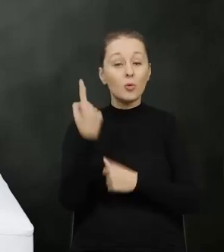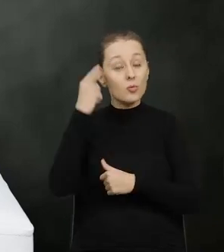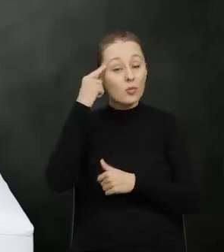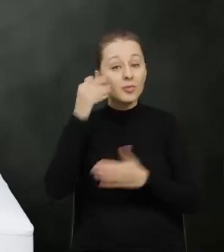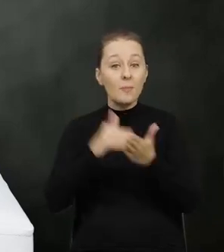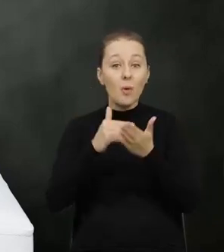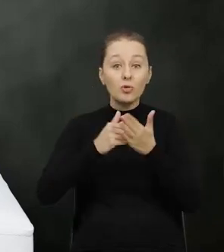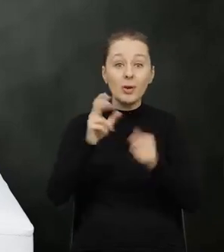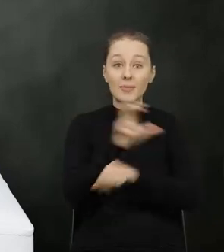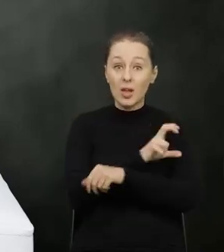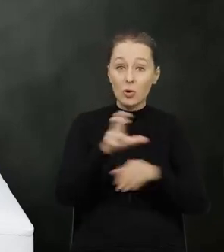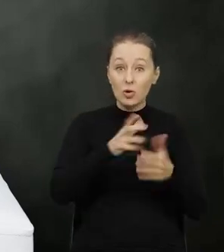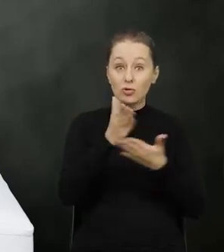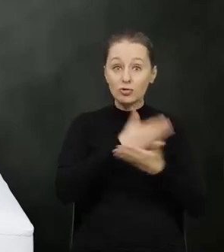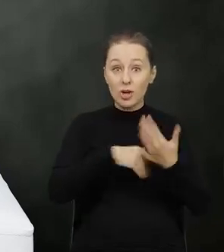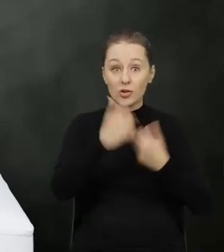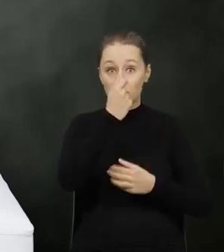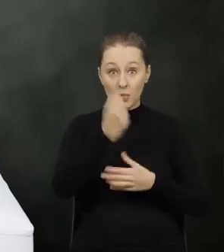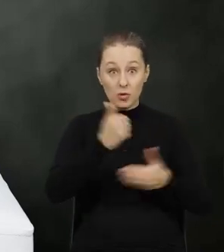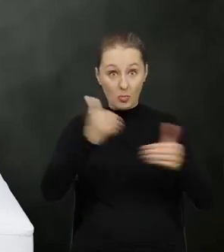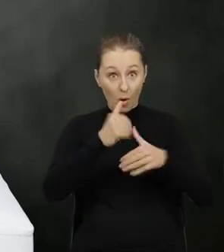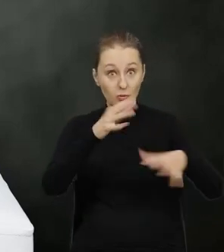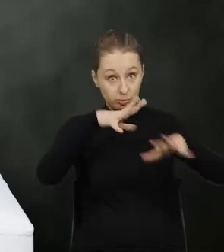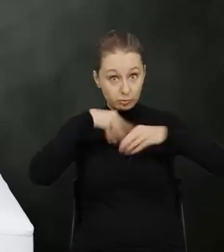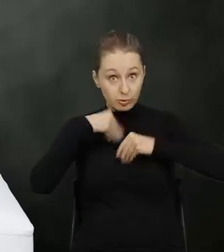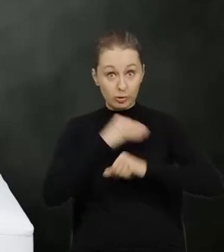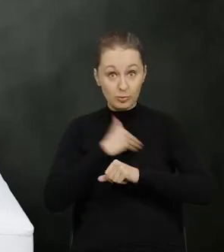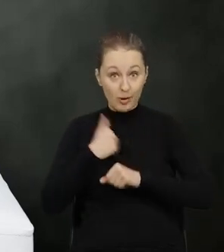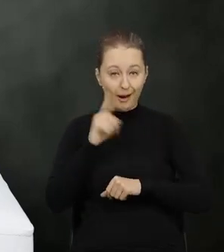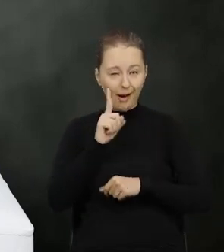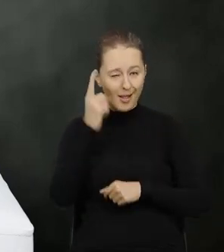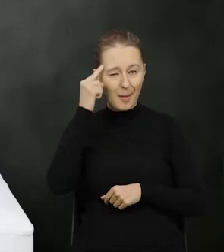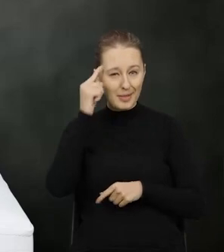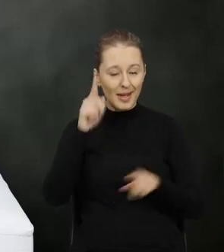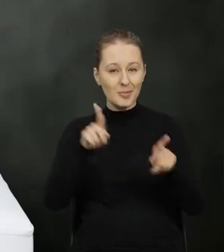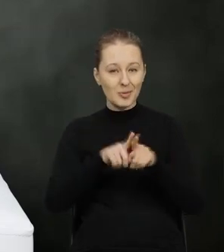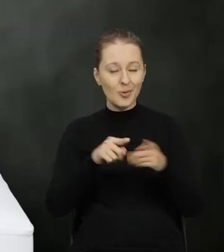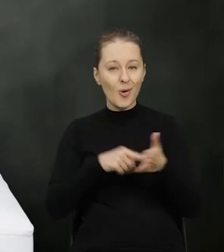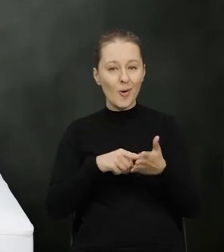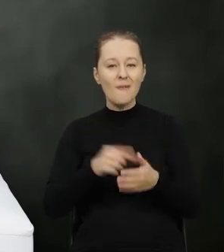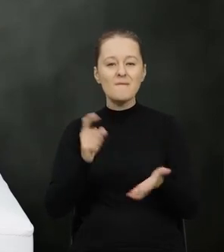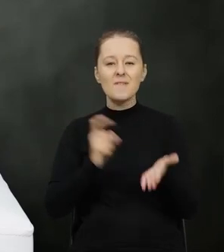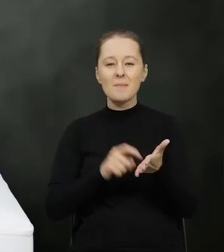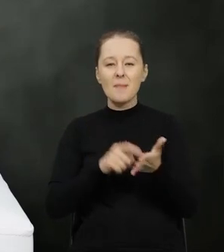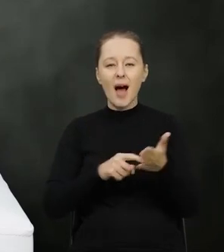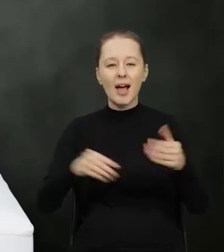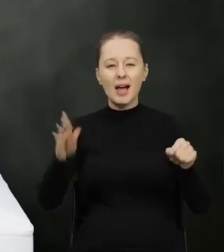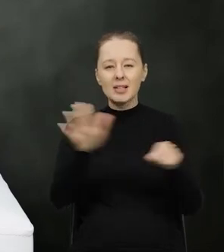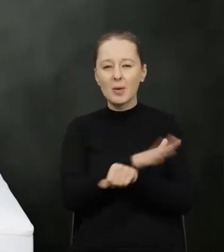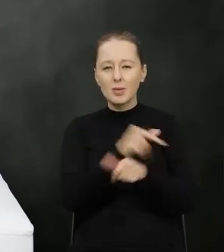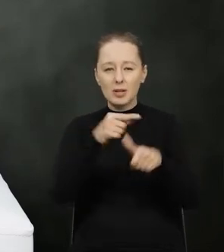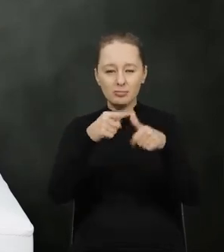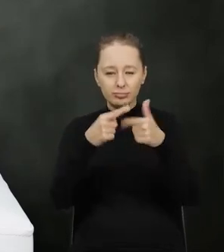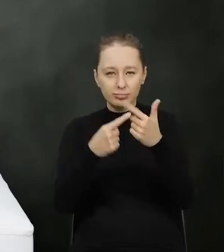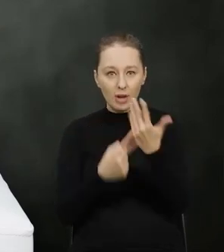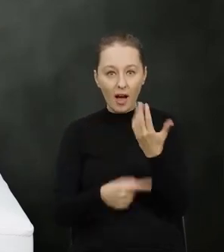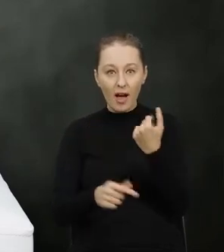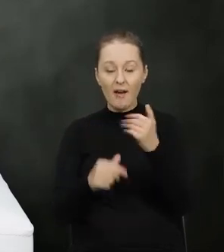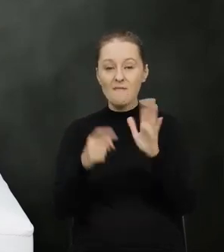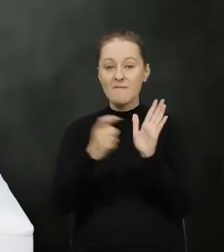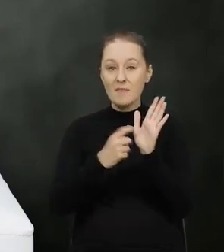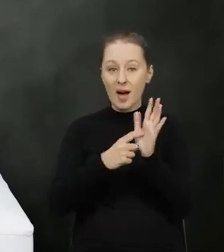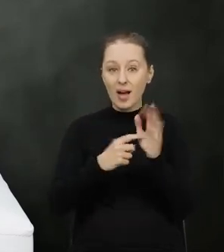technologicznych część odpadów może do Polski przyjeżdżać przy czym pamiętajmy też o tym że wymaga to spełnienia pewnych